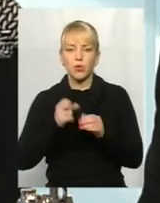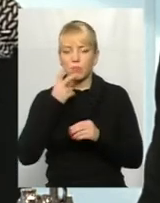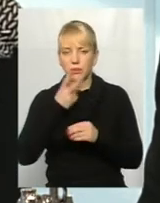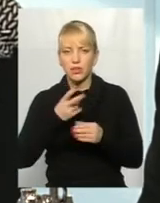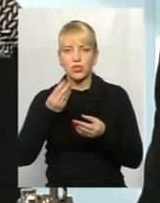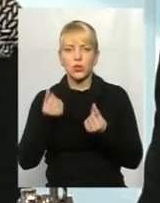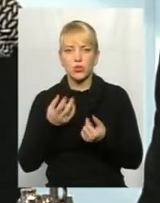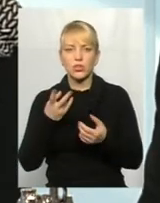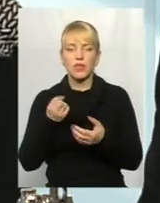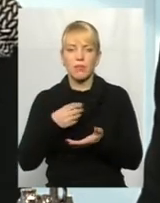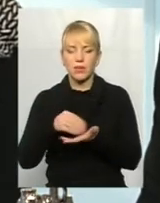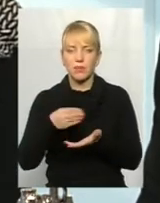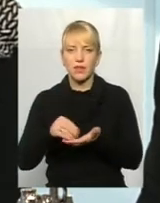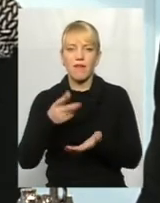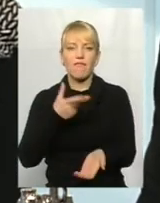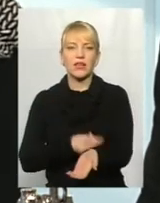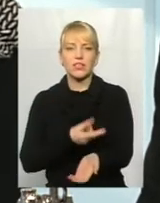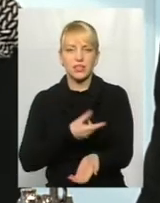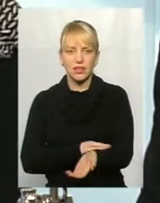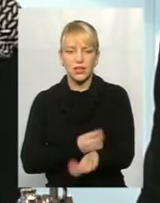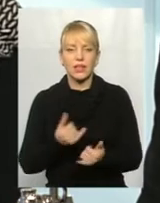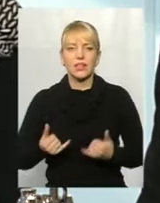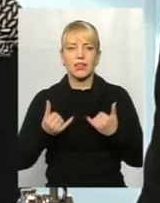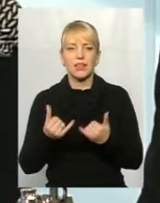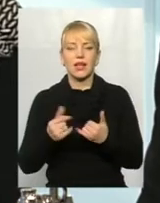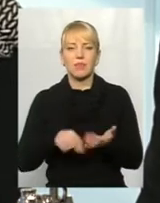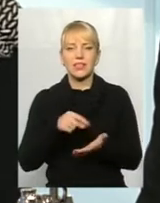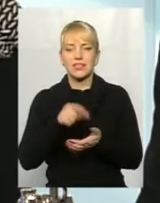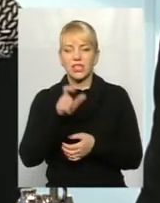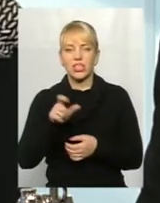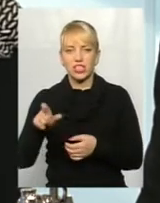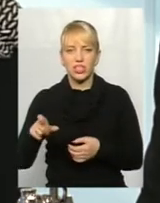кошти на придбання вакцин для міських жителів.